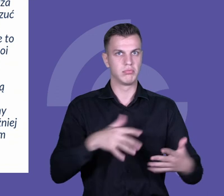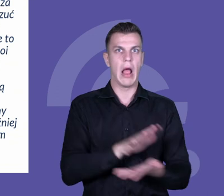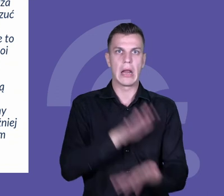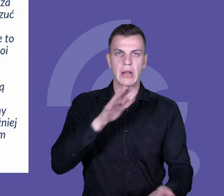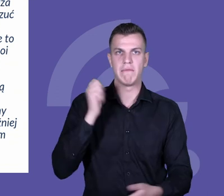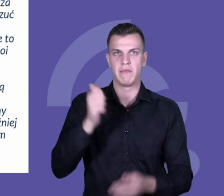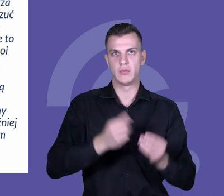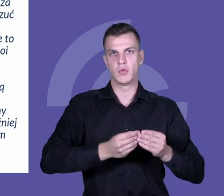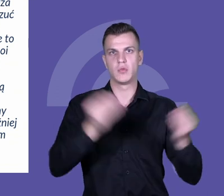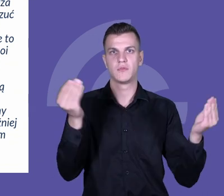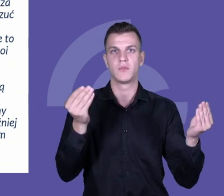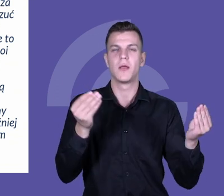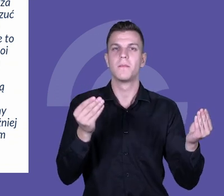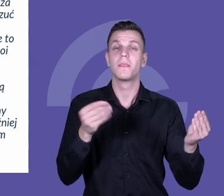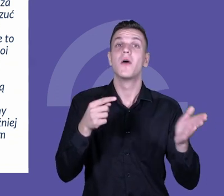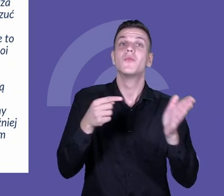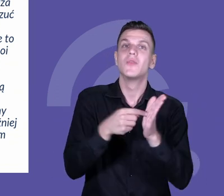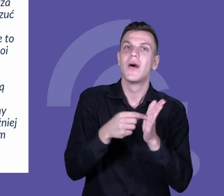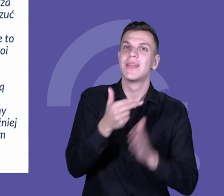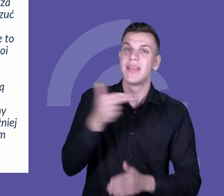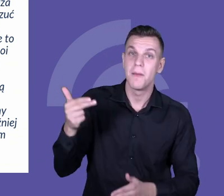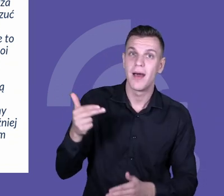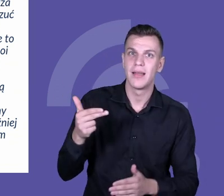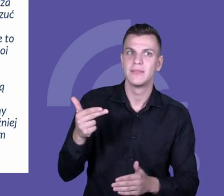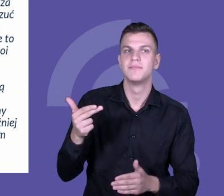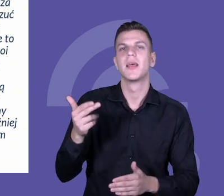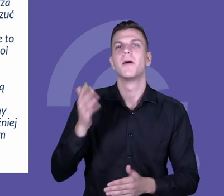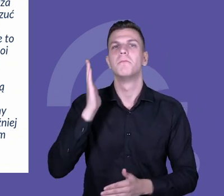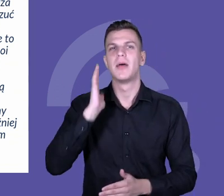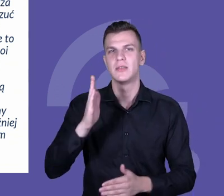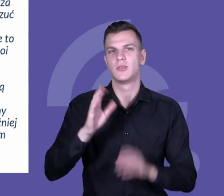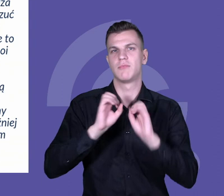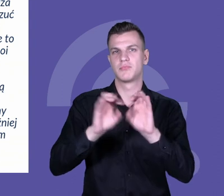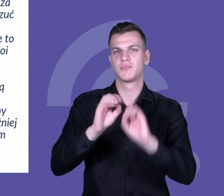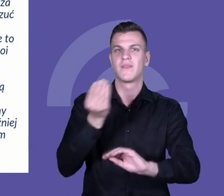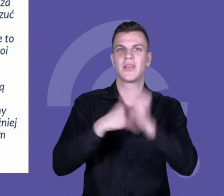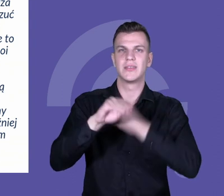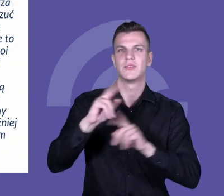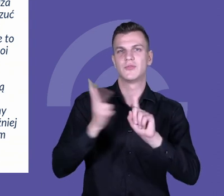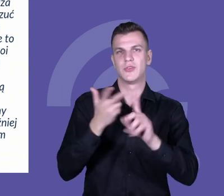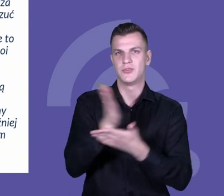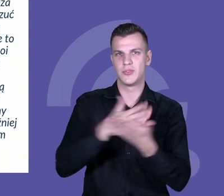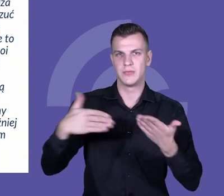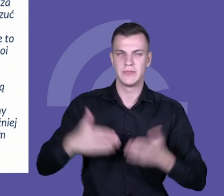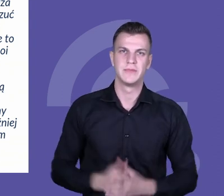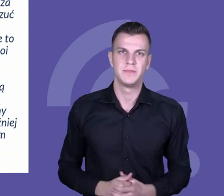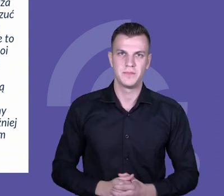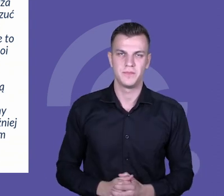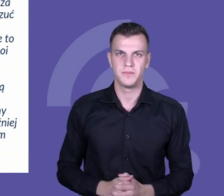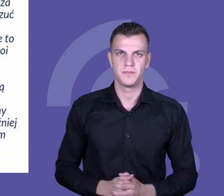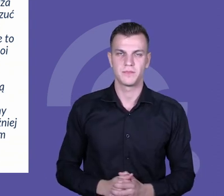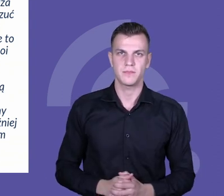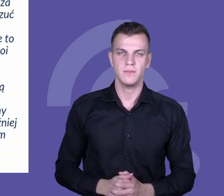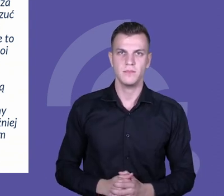o tym przywództwie edukacyjnym dyrektora będziemy mówić w trakcie sesji trzeciej naszej